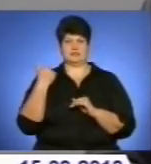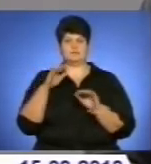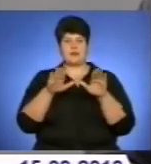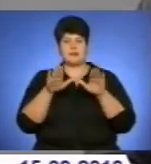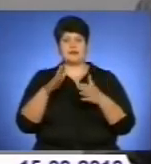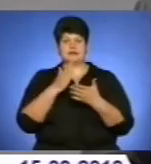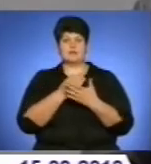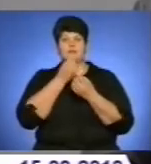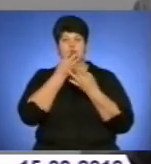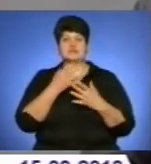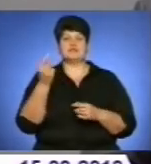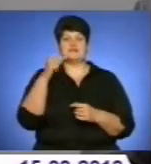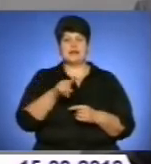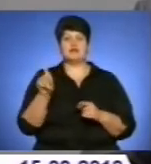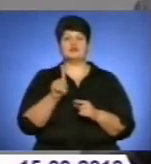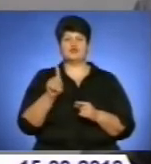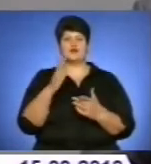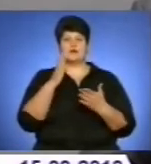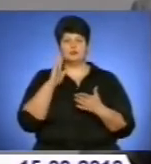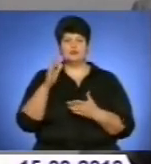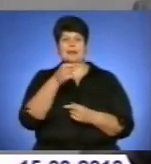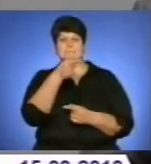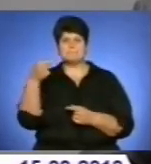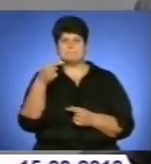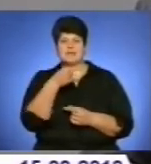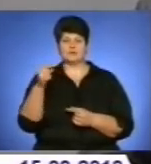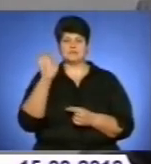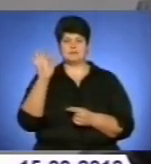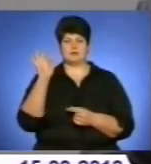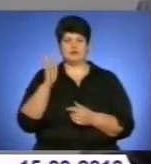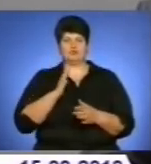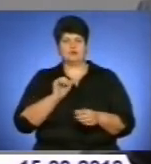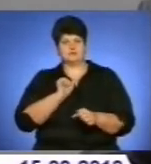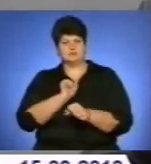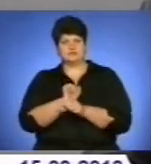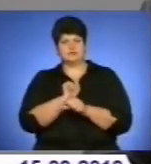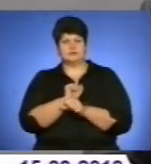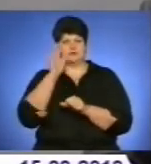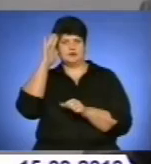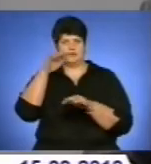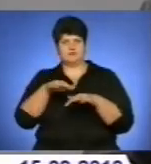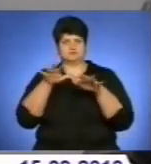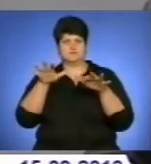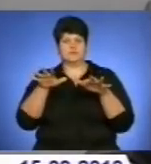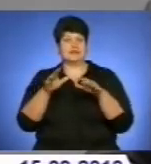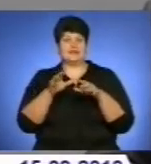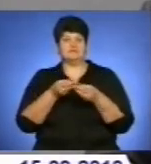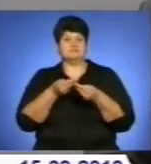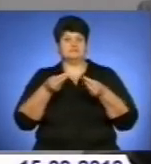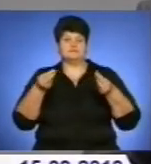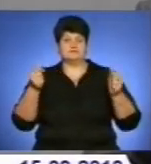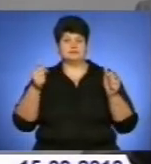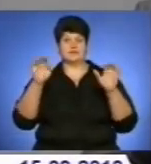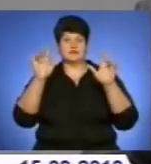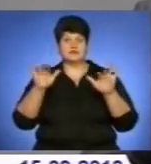вода, пішов спад води, кількість снігового покрову зменшилася. Тобто той сніг, який сьогодні випадає і завтра буде, він відновлює ту